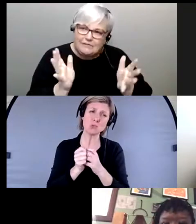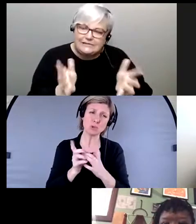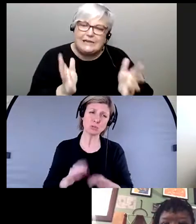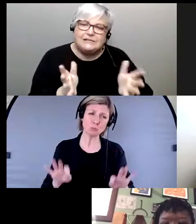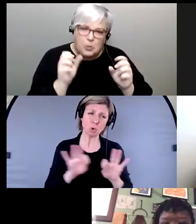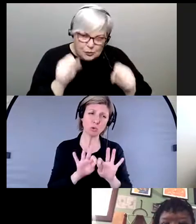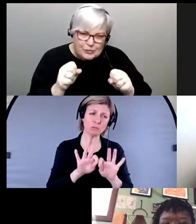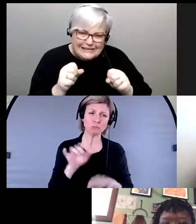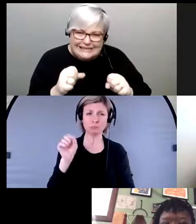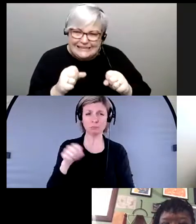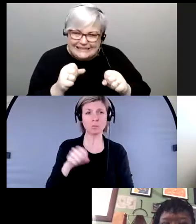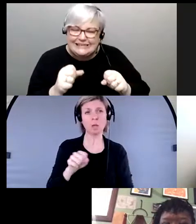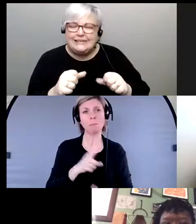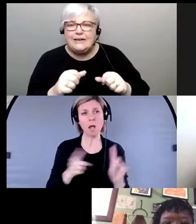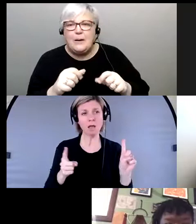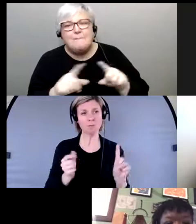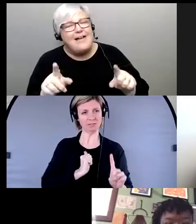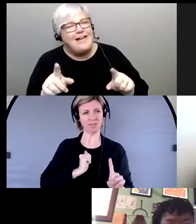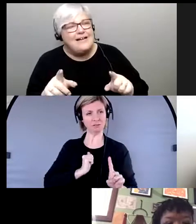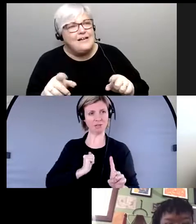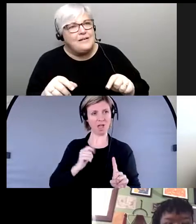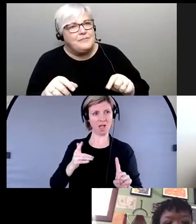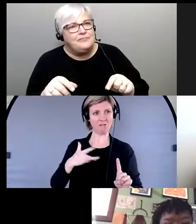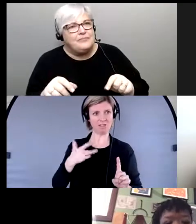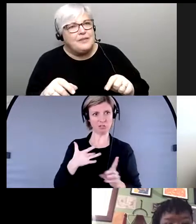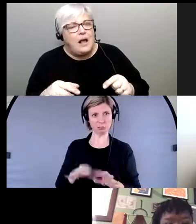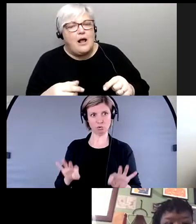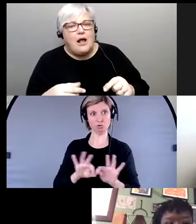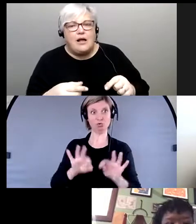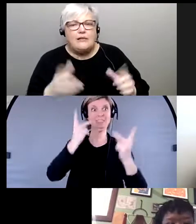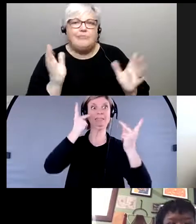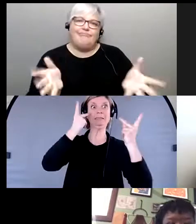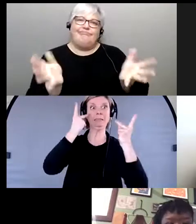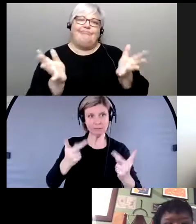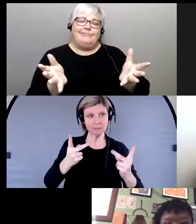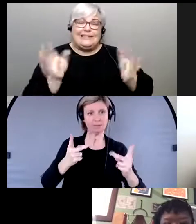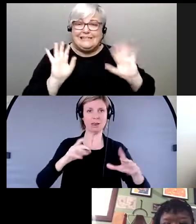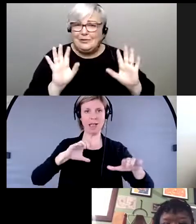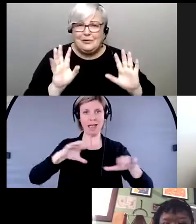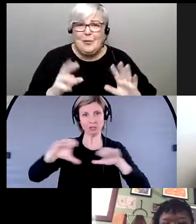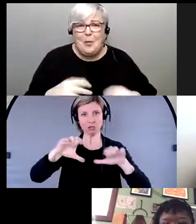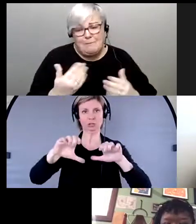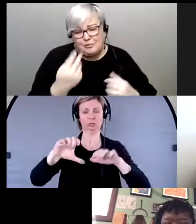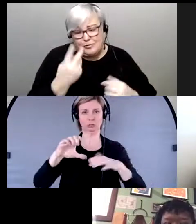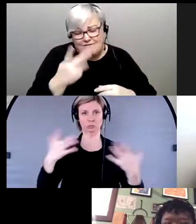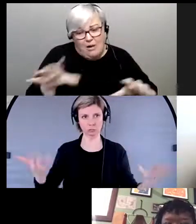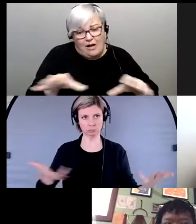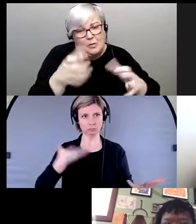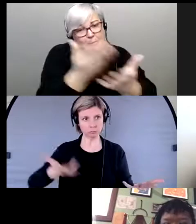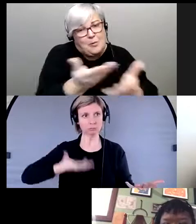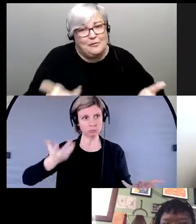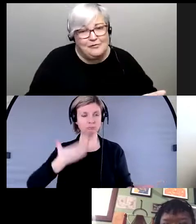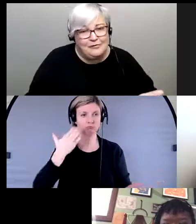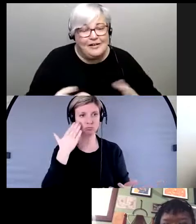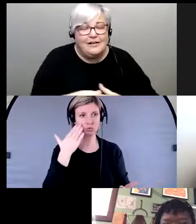mais j'aimerais aussi voir des actions c'est ce que je ressens dans mon coeur comment est